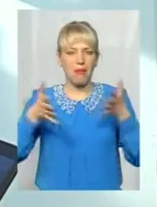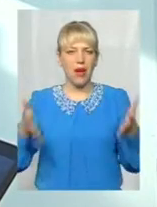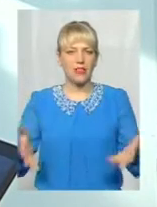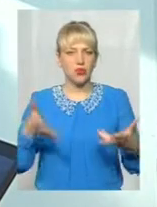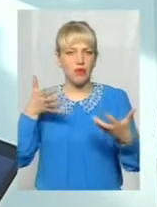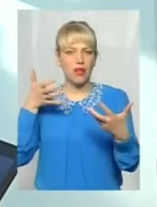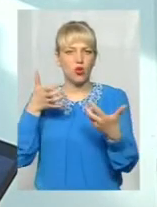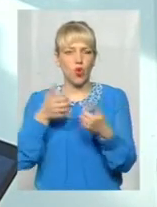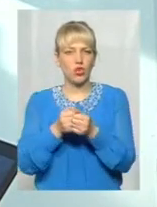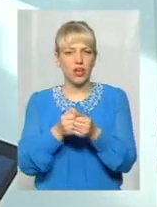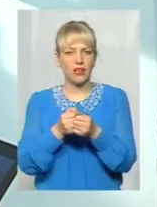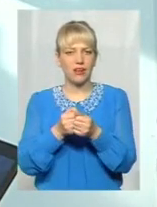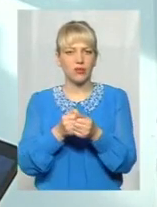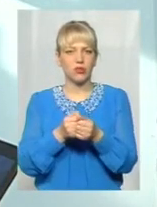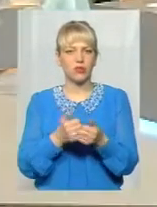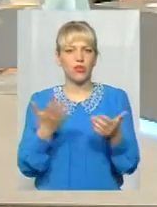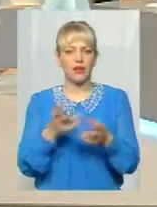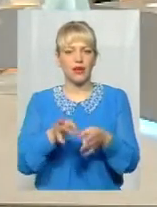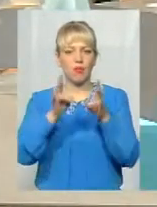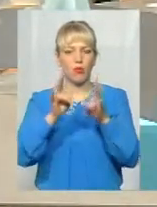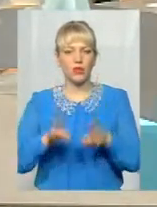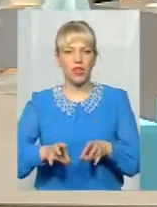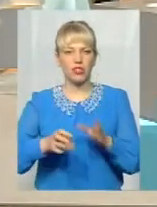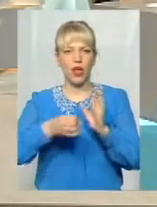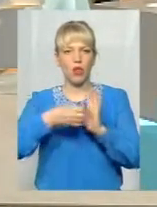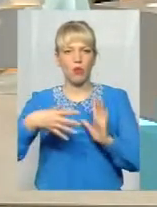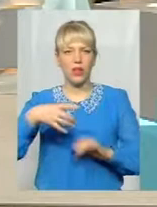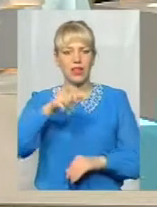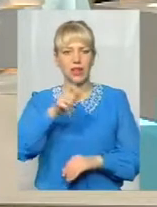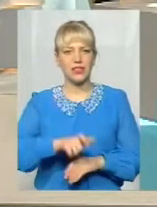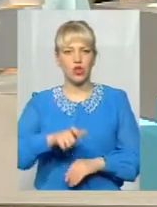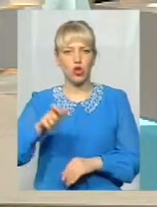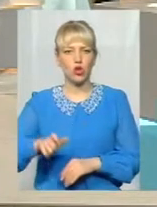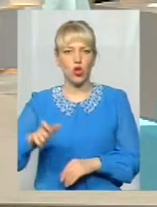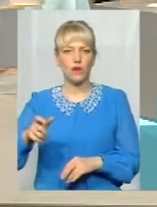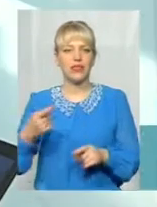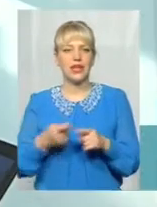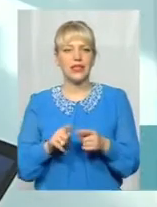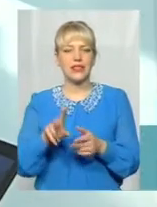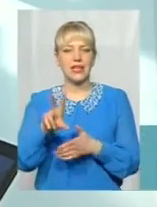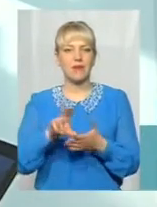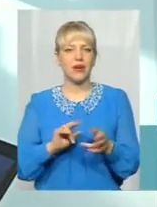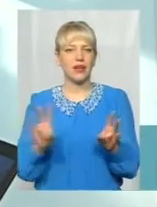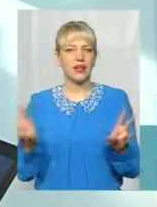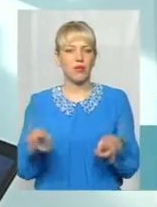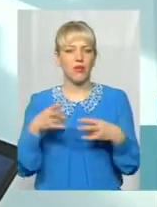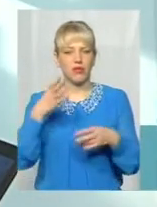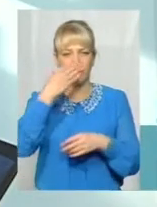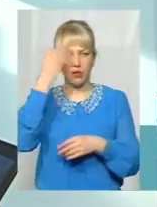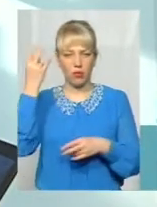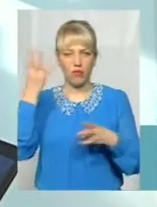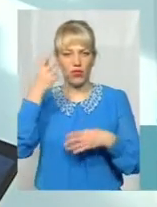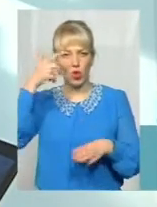в якій постраждало 15 чоловік. Тобто, на цих прикладах ми повинні їх не забувати, повинні розуміти і